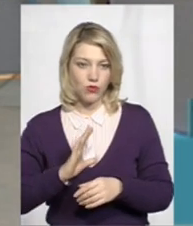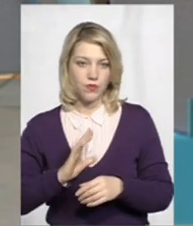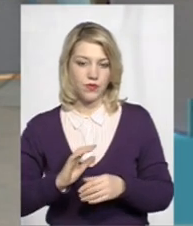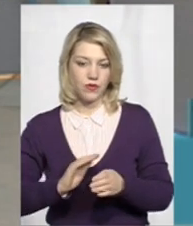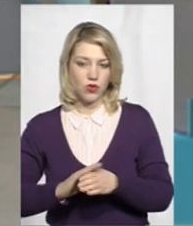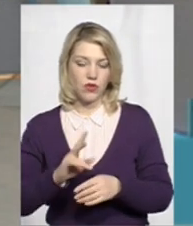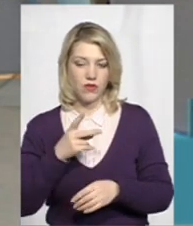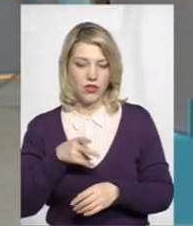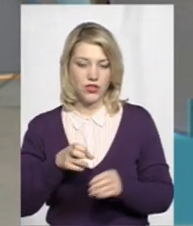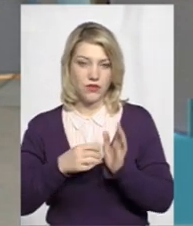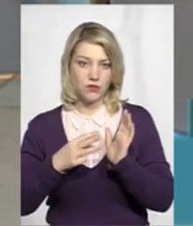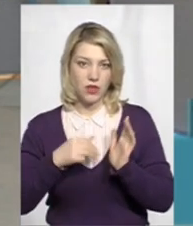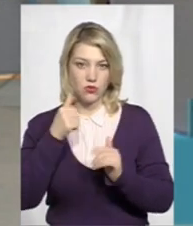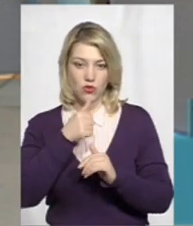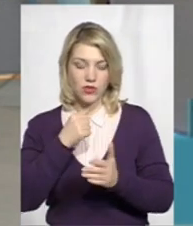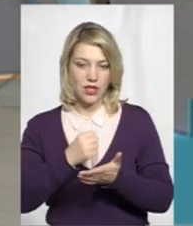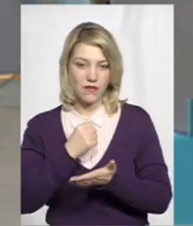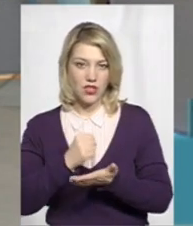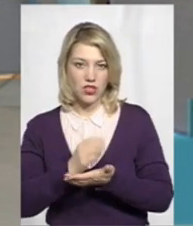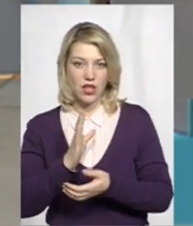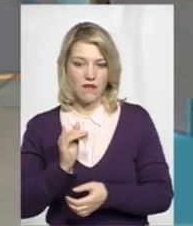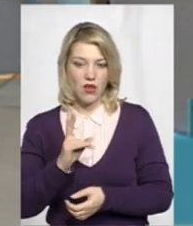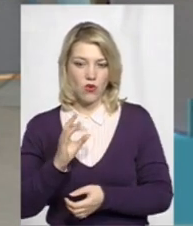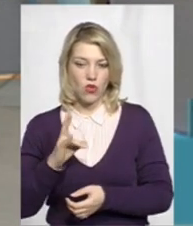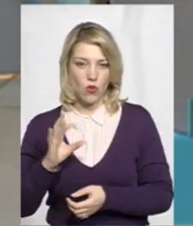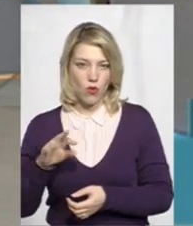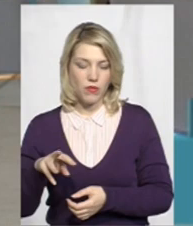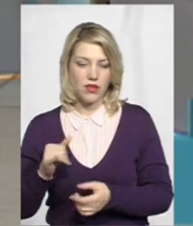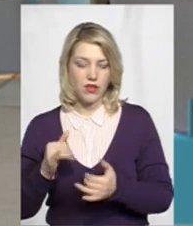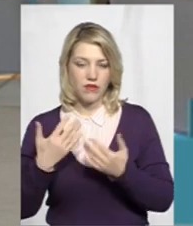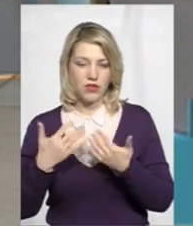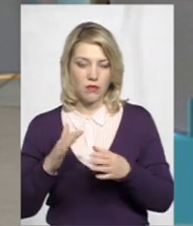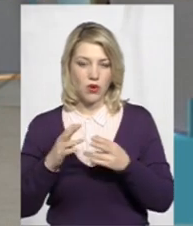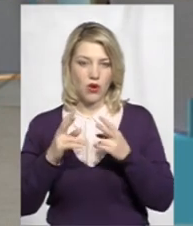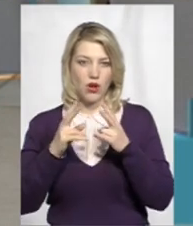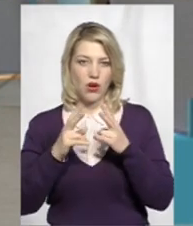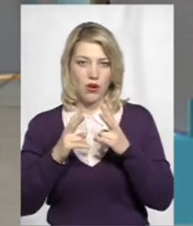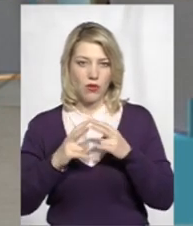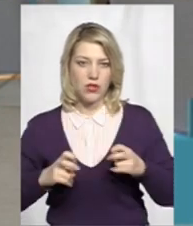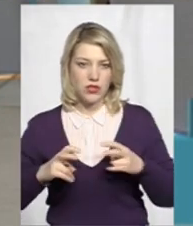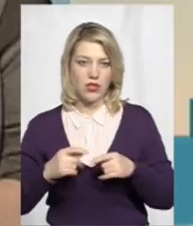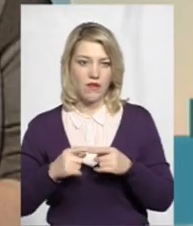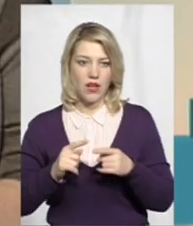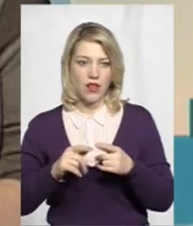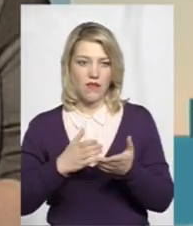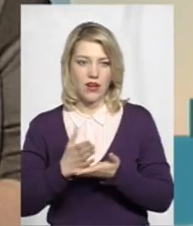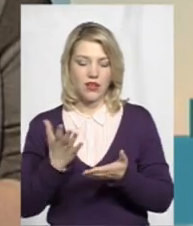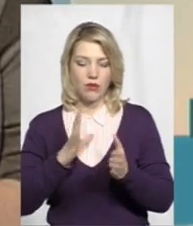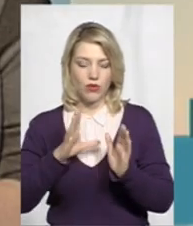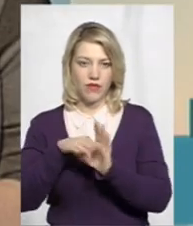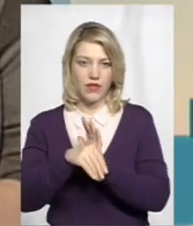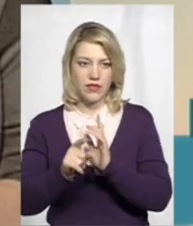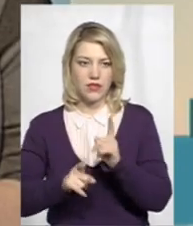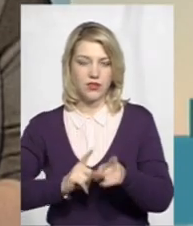2018 року затверджений виконкомом, і проаналізувала той варіант, який був в квітні вже з внесеними змінами.